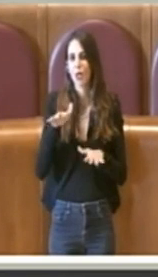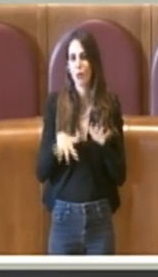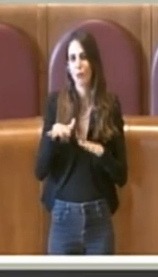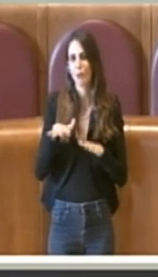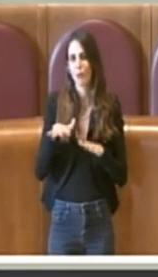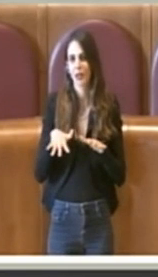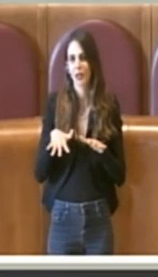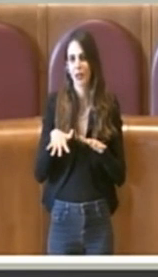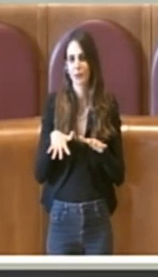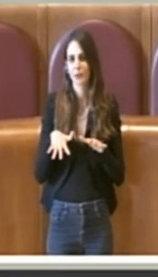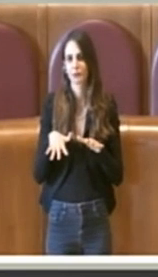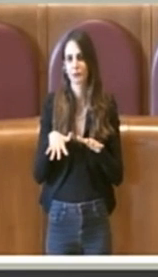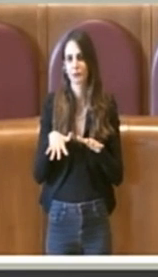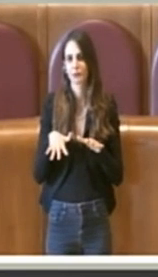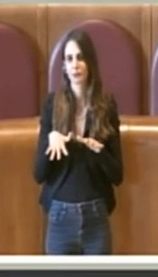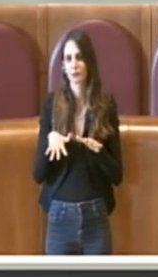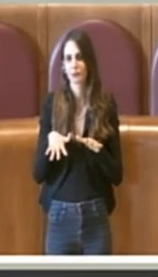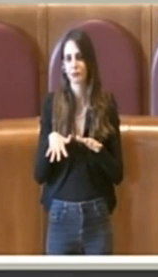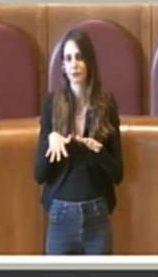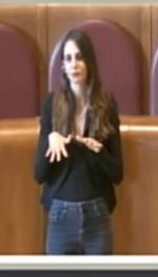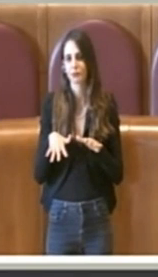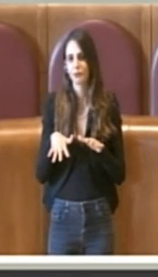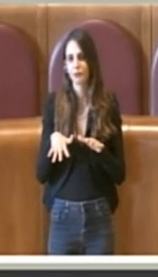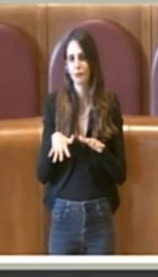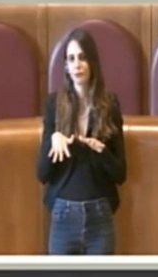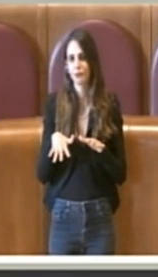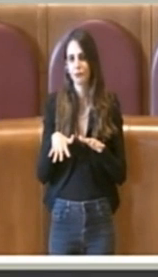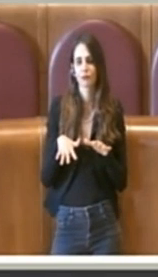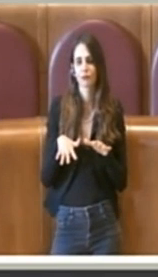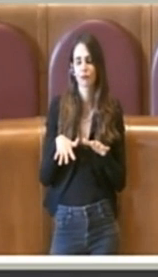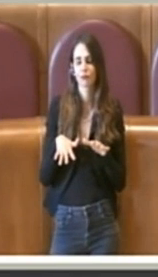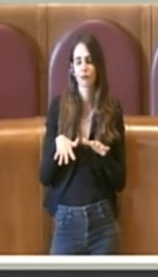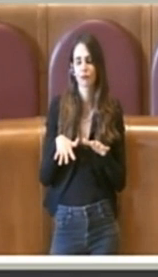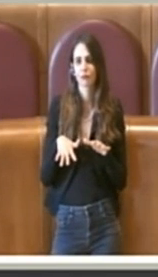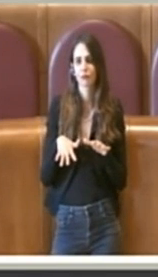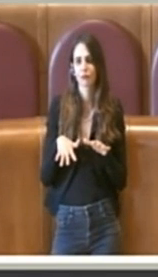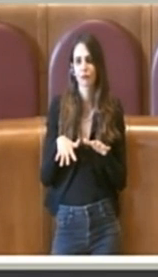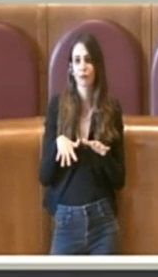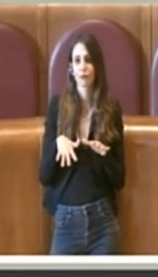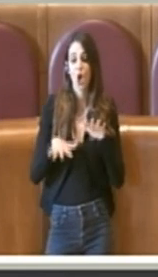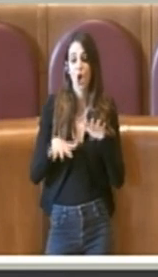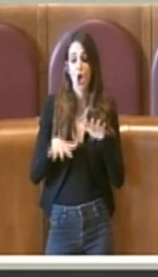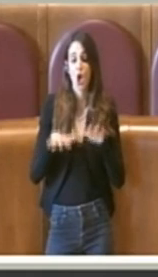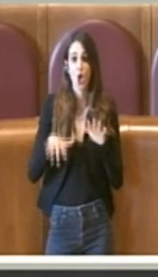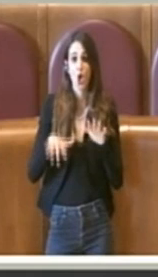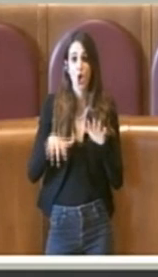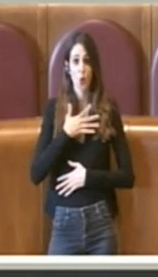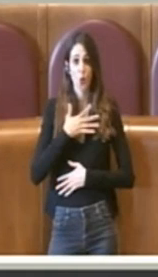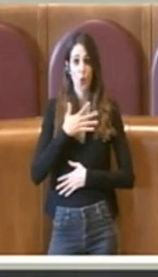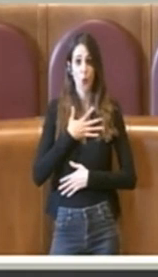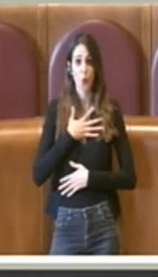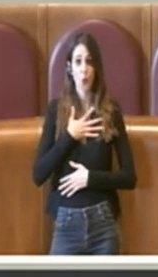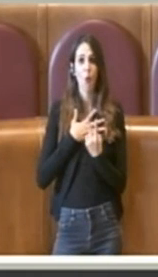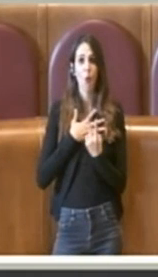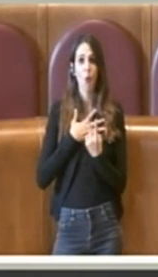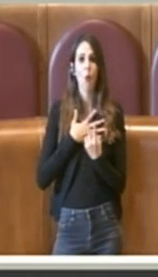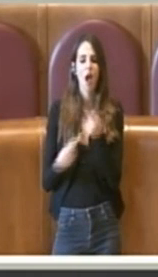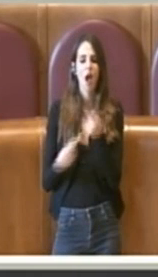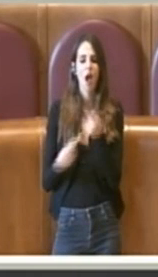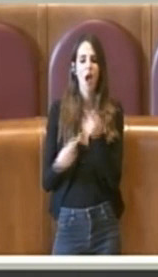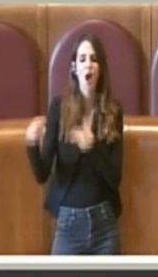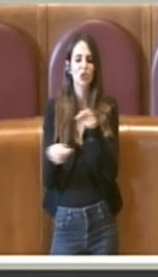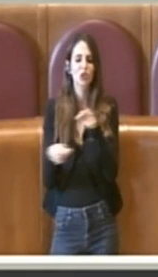componenti del Consorzio, perché mi